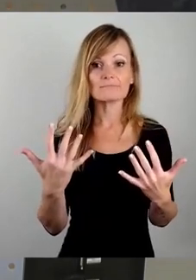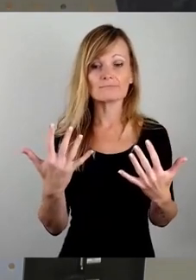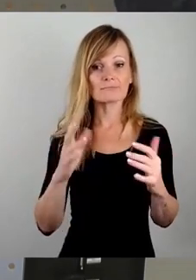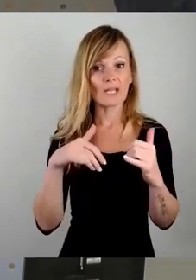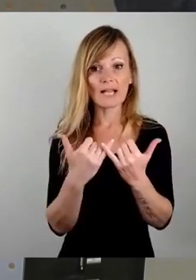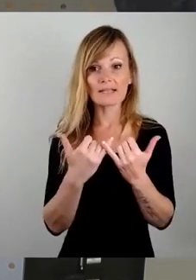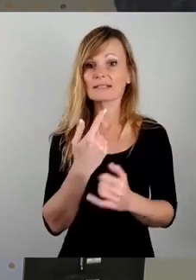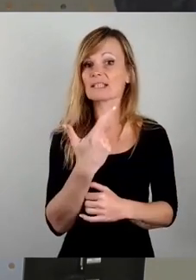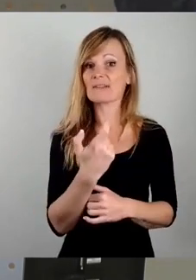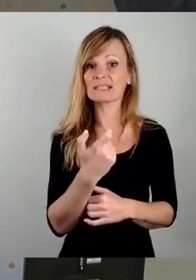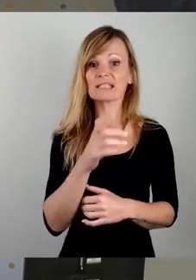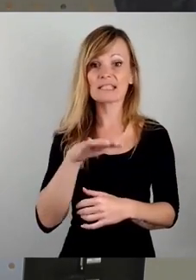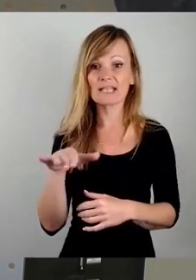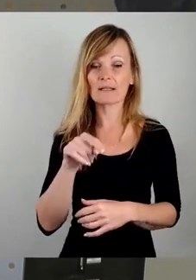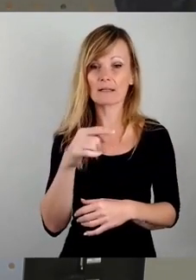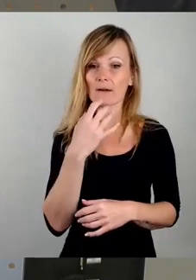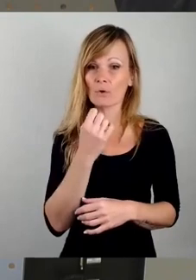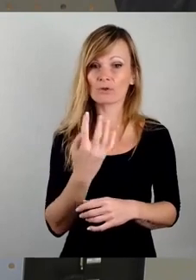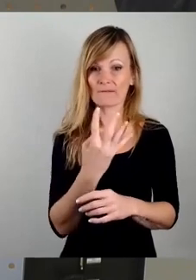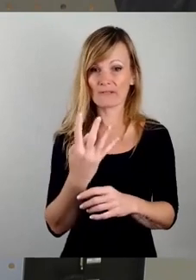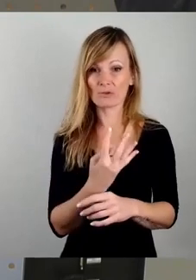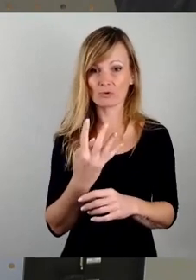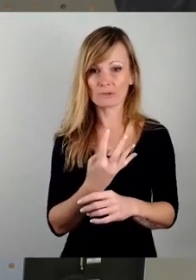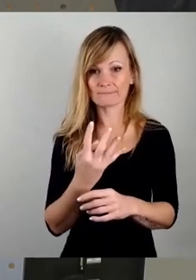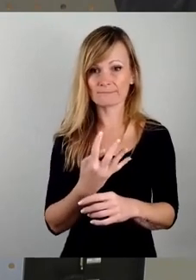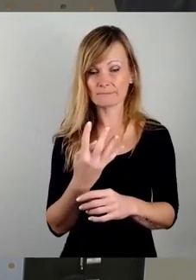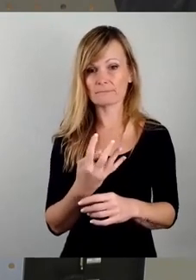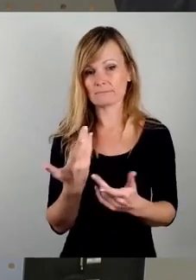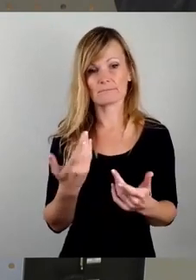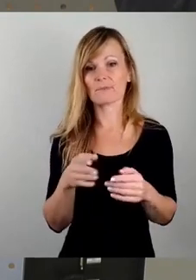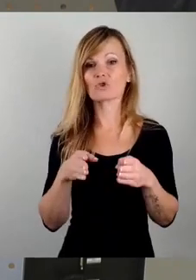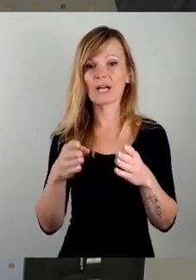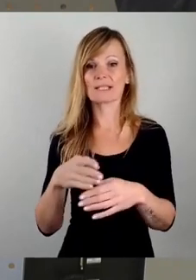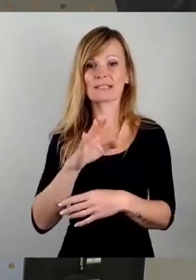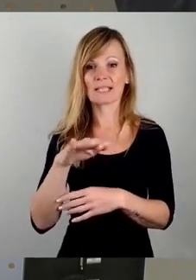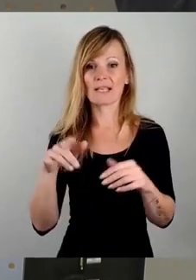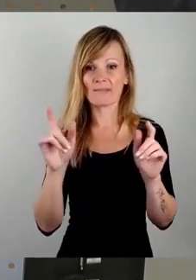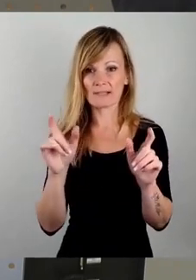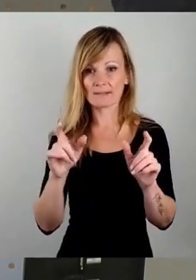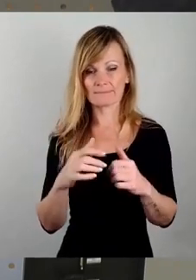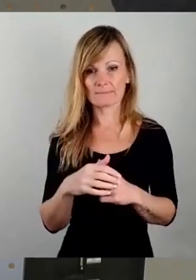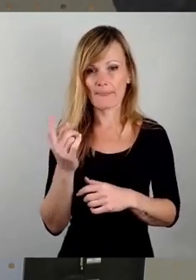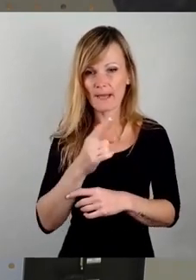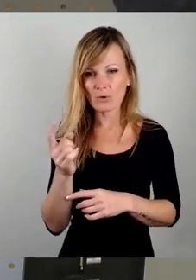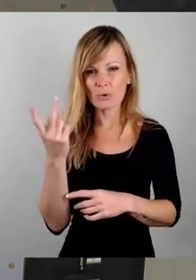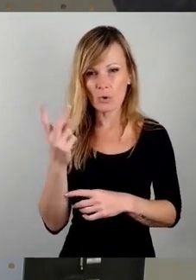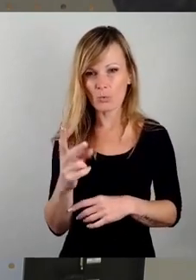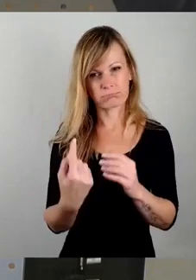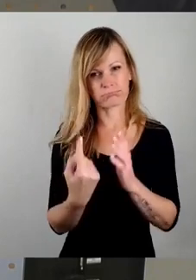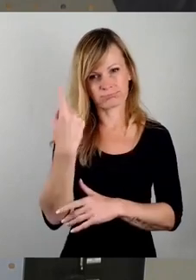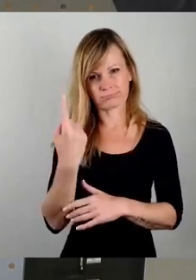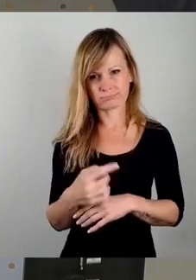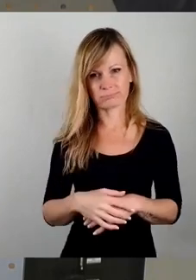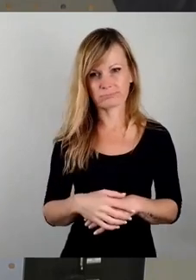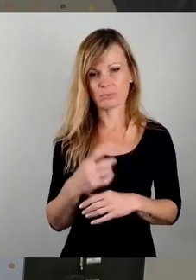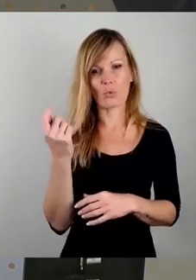möchten dort mal für vier Stunden ein Straßenkinderfest machen, das sind 1.000 Euro natürlich zu viel. Und da setzt jetzt unser